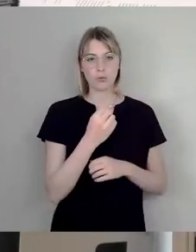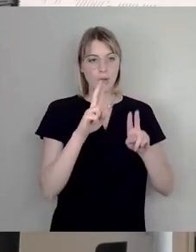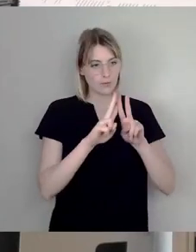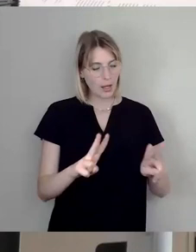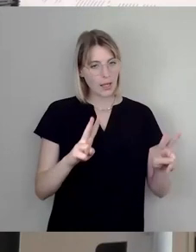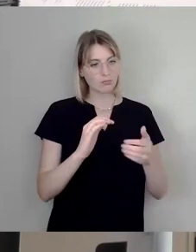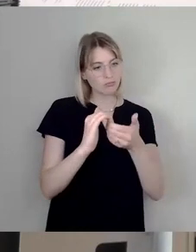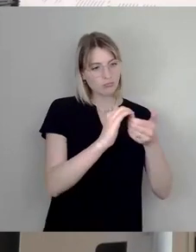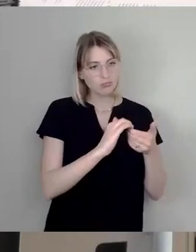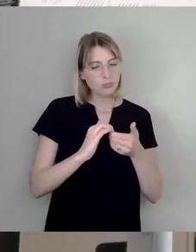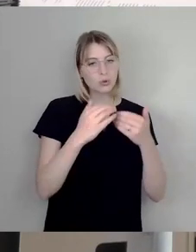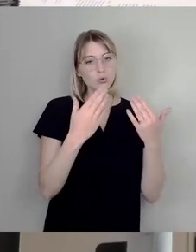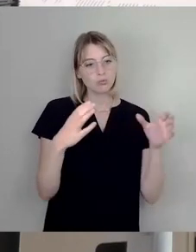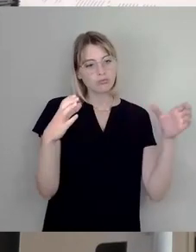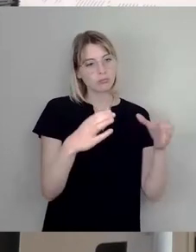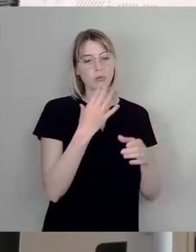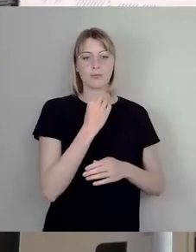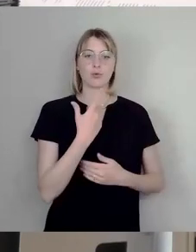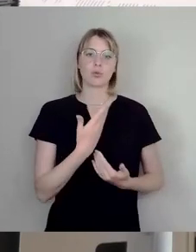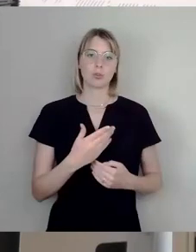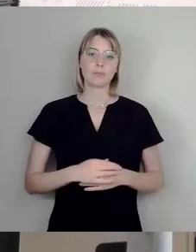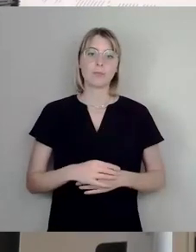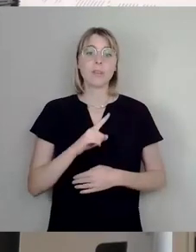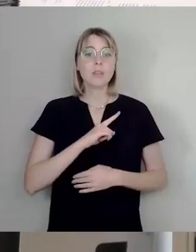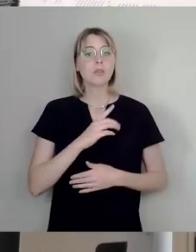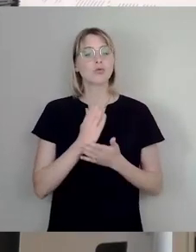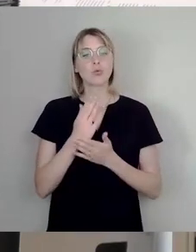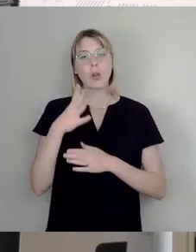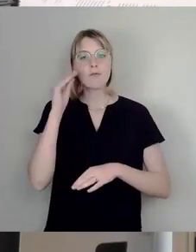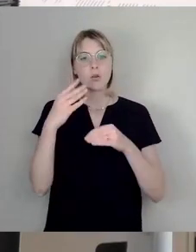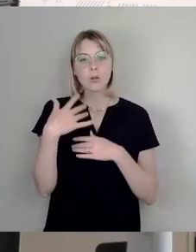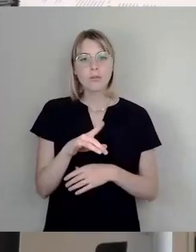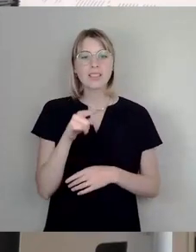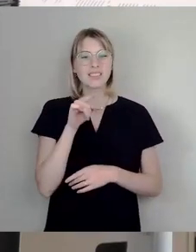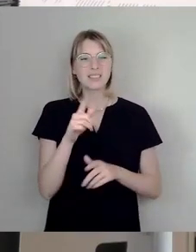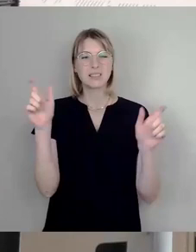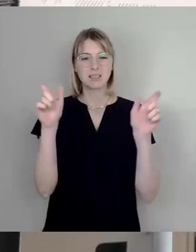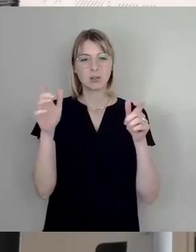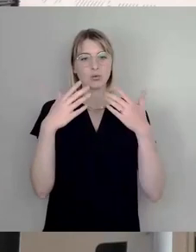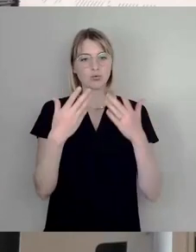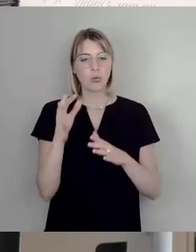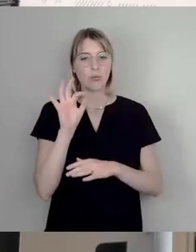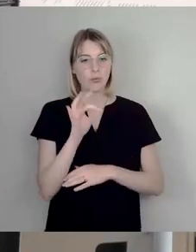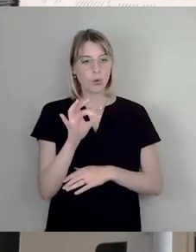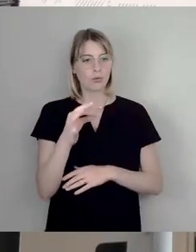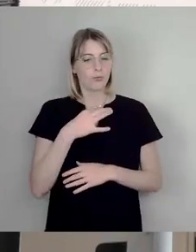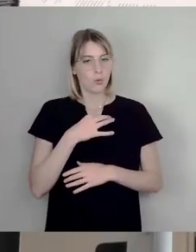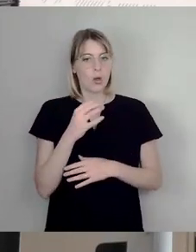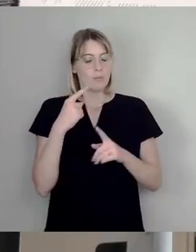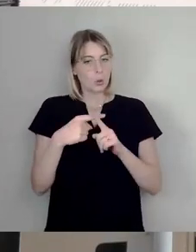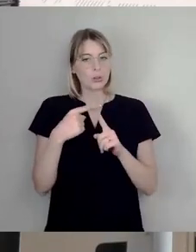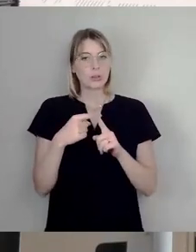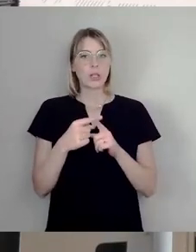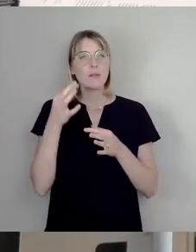Aus eigener Erfahrung weiß ich, dass diese Events eine einzigartige Möglichkeit zur freien Selbstentfaltung sind und als sozialer Treffpunkt